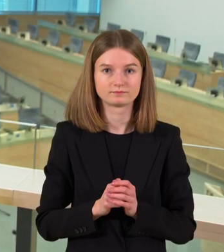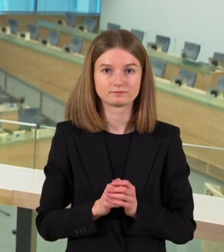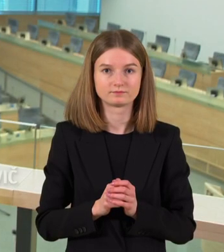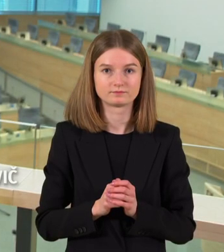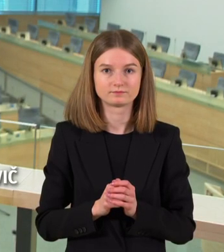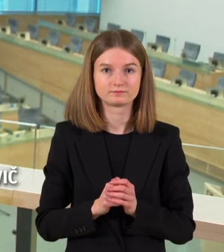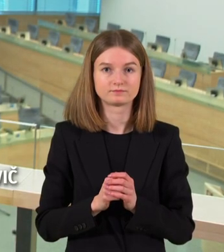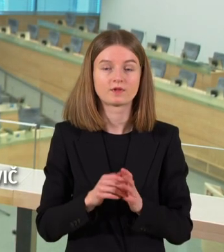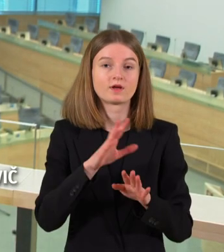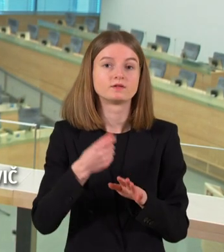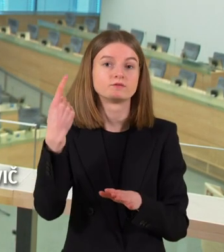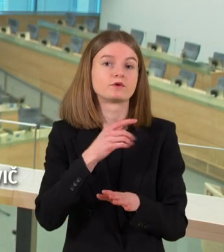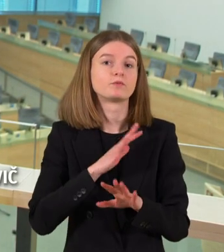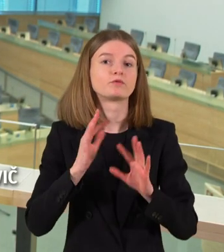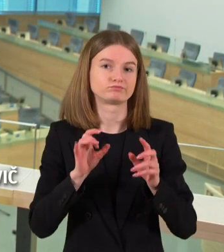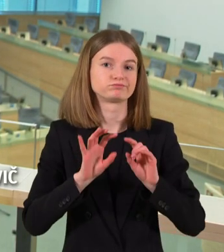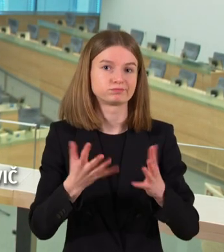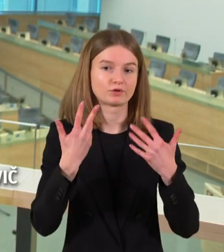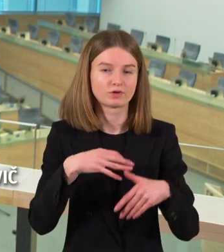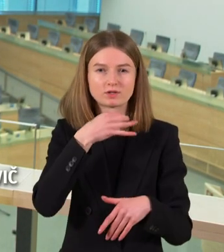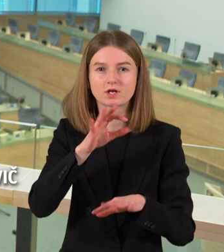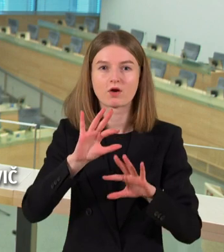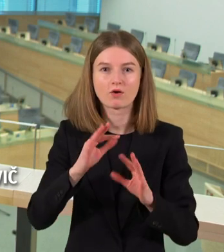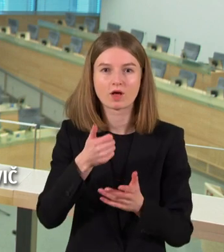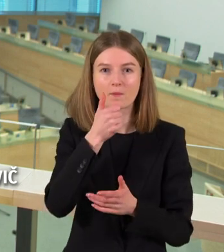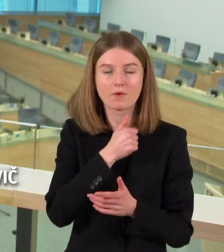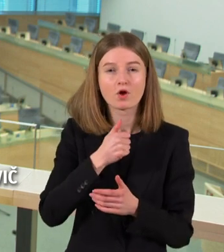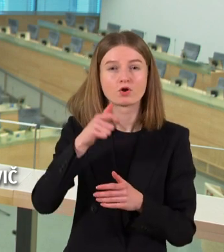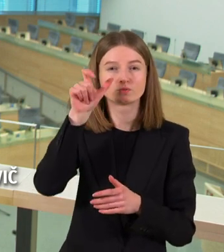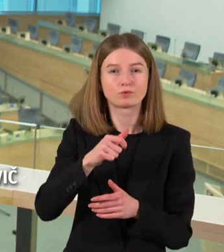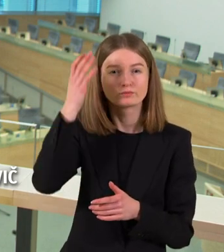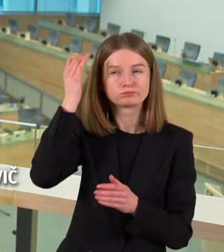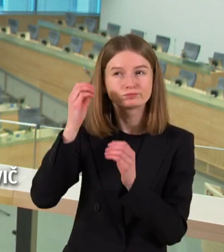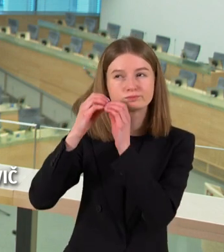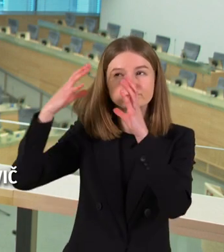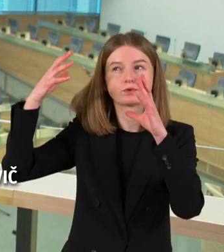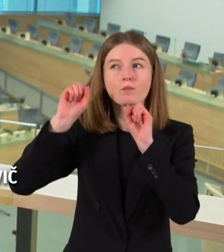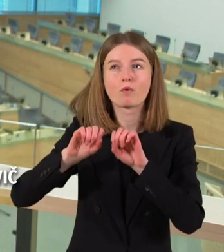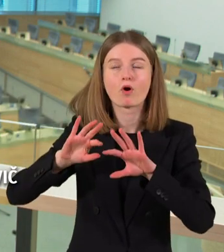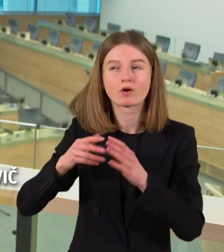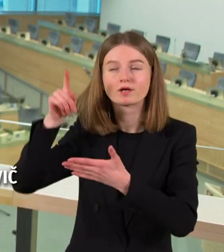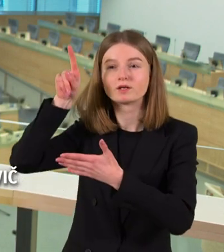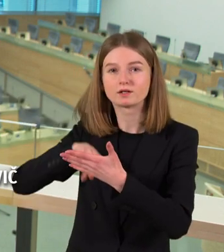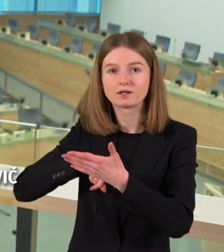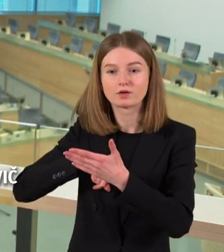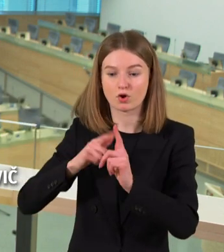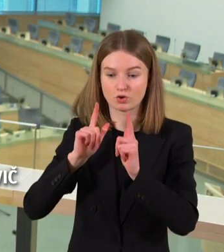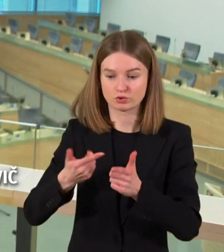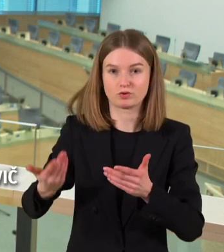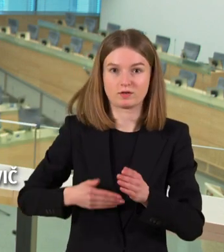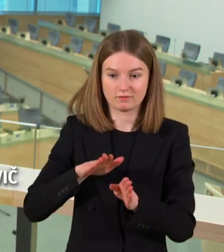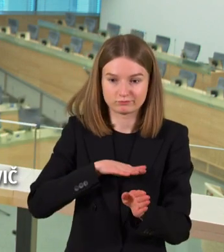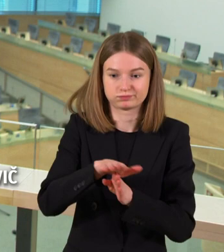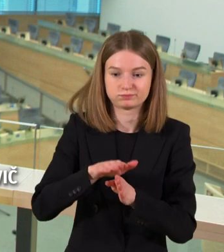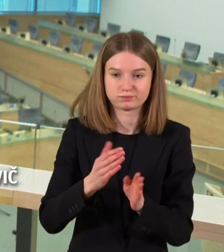Tokia buvo Seimo savaitė. Sakoma, kad viską, ką žmogaus protas gali įsivaizduoti ir kuo tikėti, tą žmogus gali